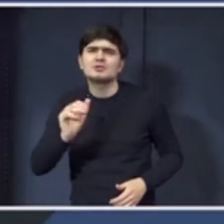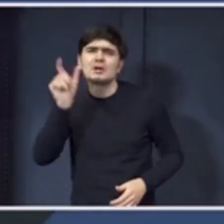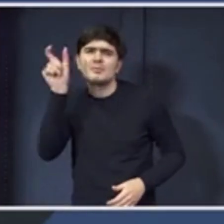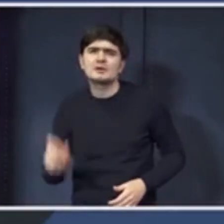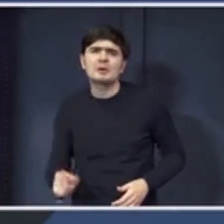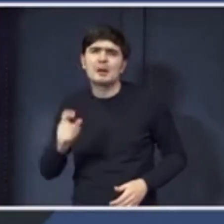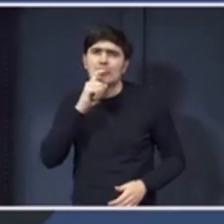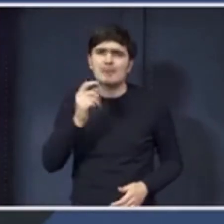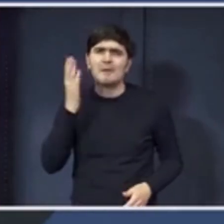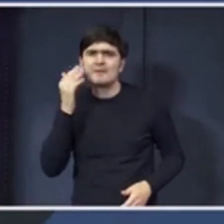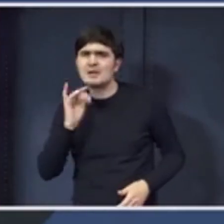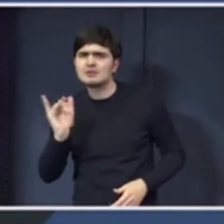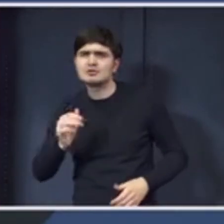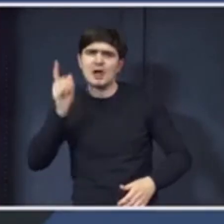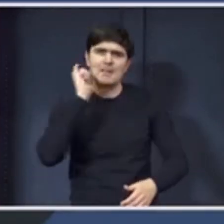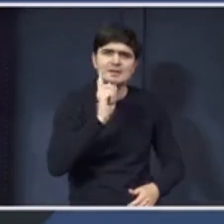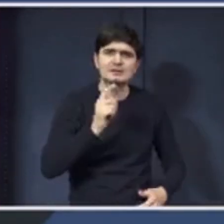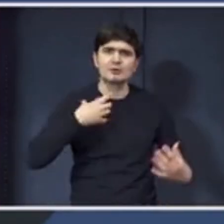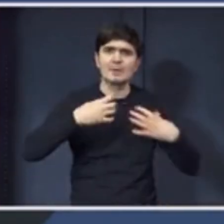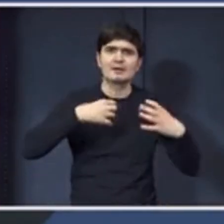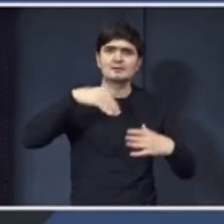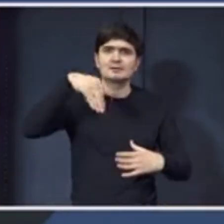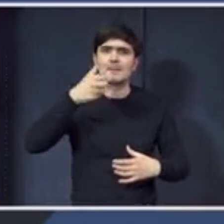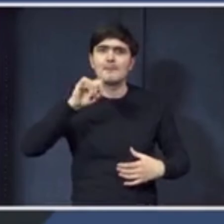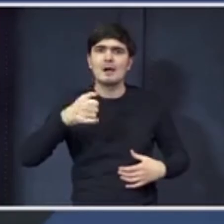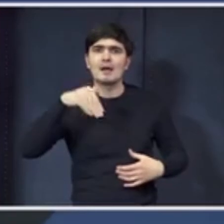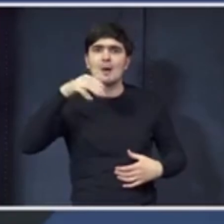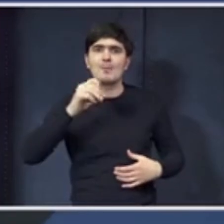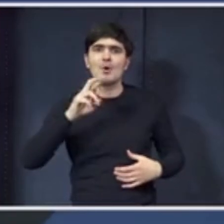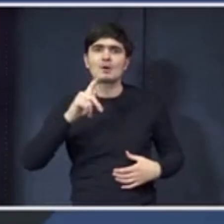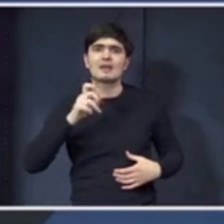doamnei respective, reamențat-o pe doamna Maia Morghește și Teatrul Evrezi de Stat?